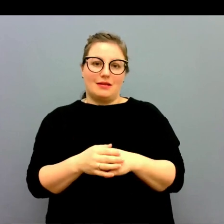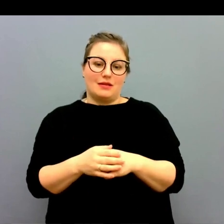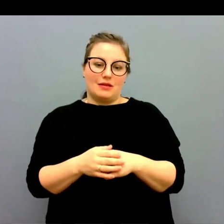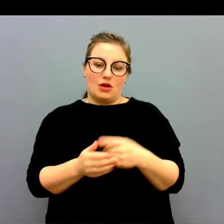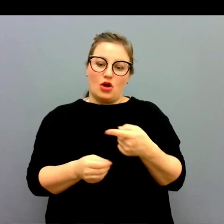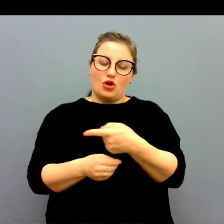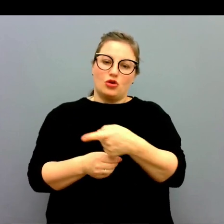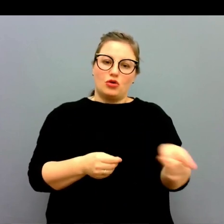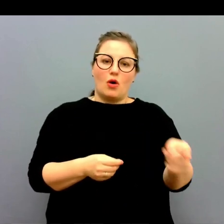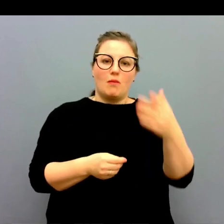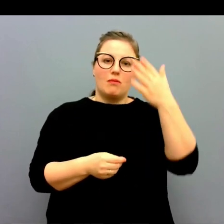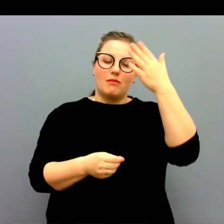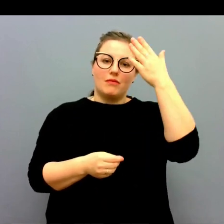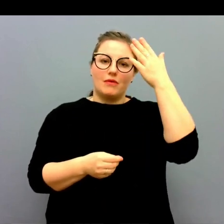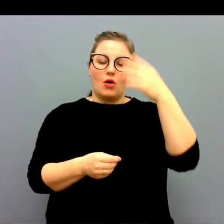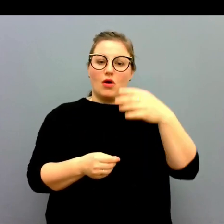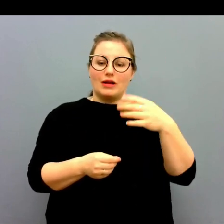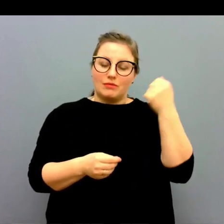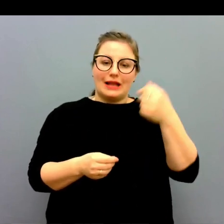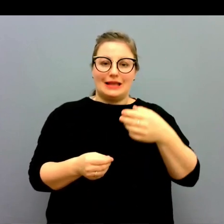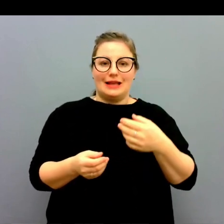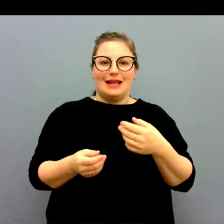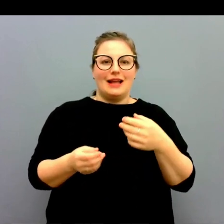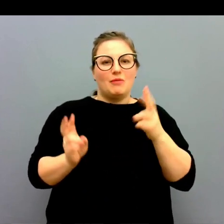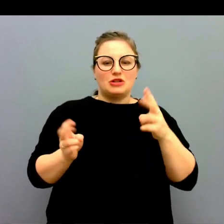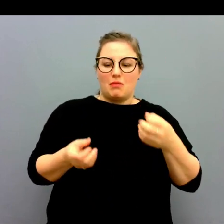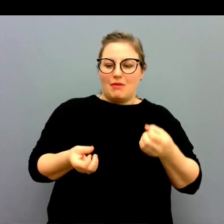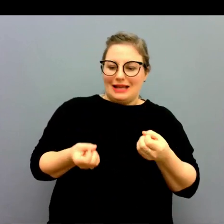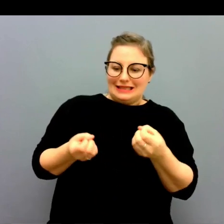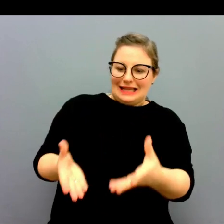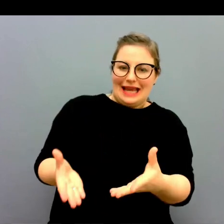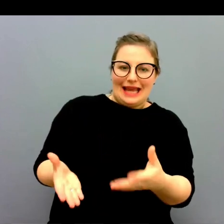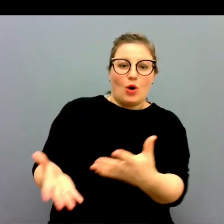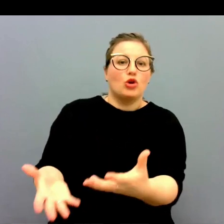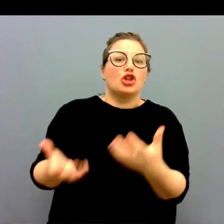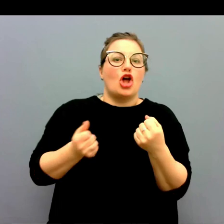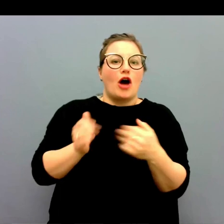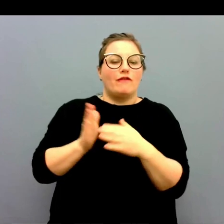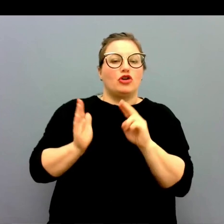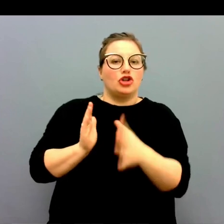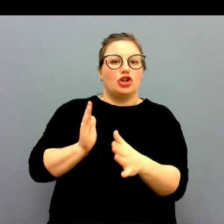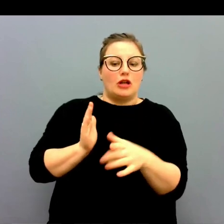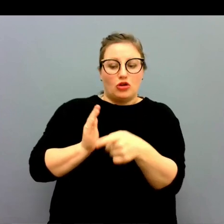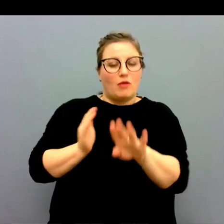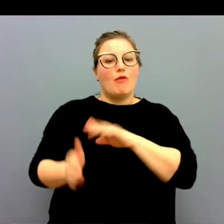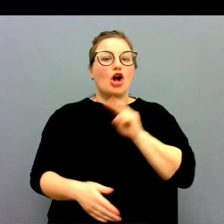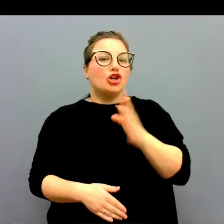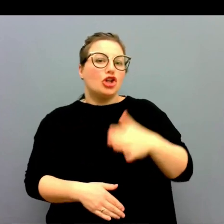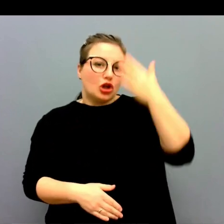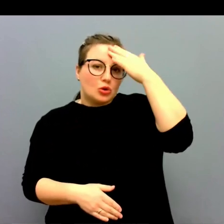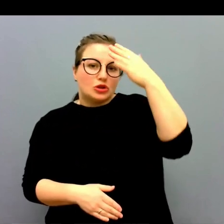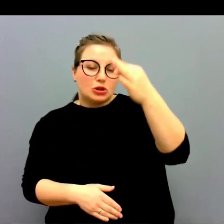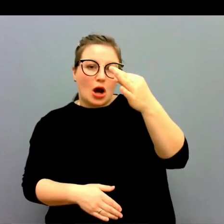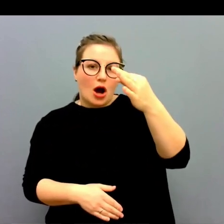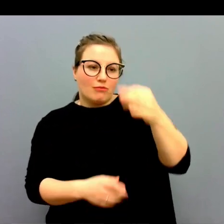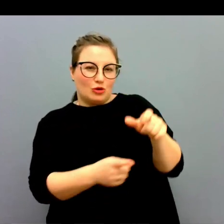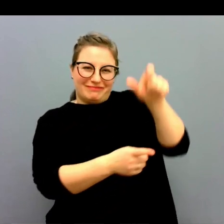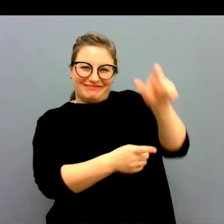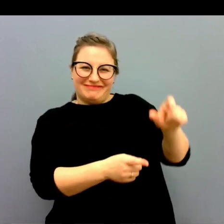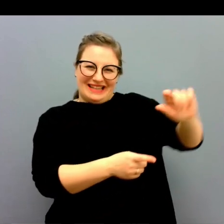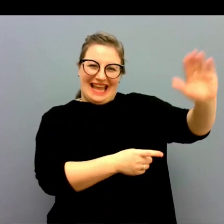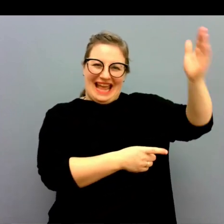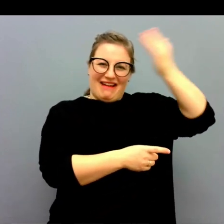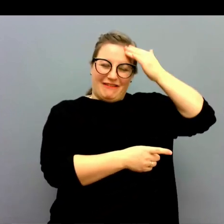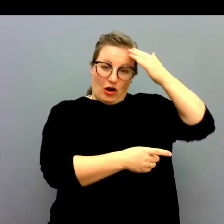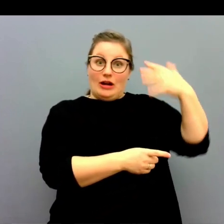att de ger och tar med de nya. För de kommer med ny kunskap. Och de gamla verksamma tolkarna ute på fältet